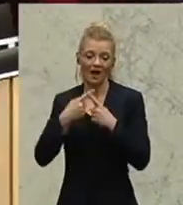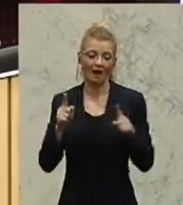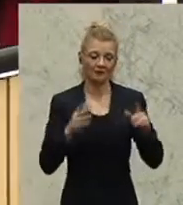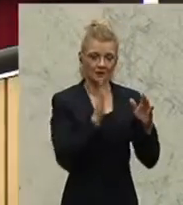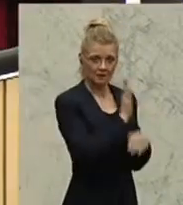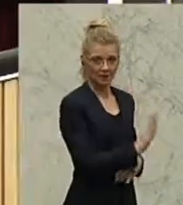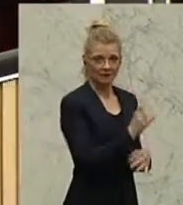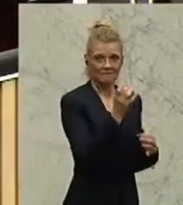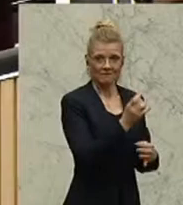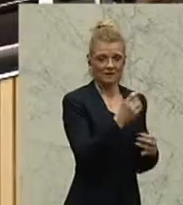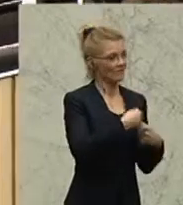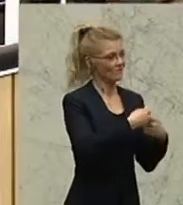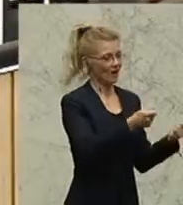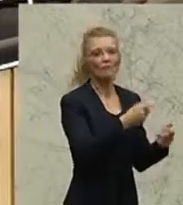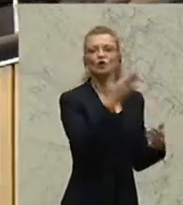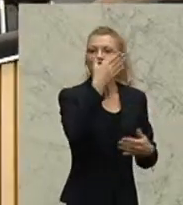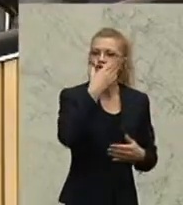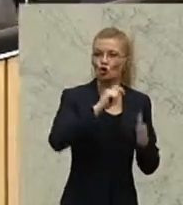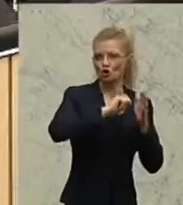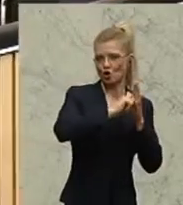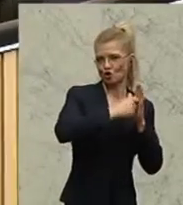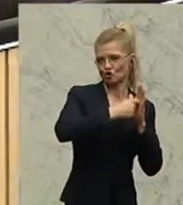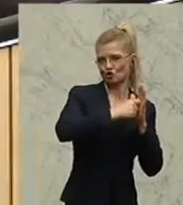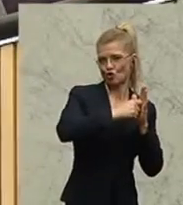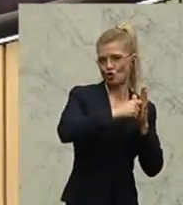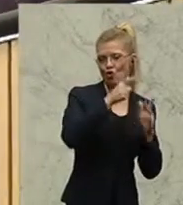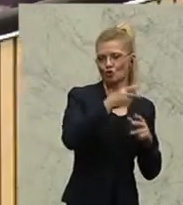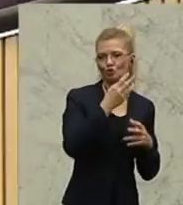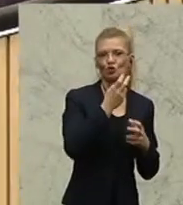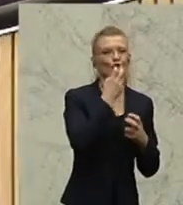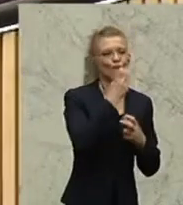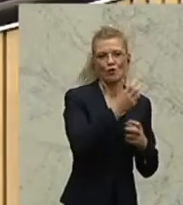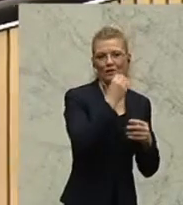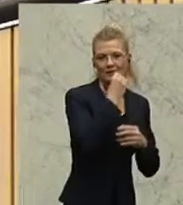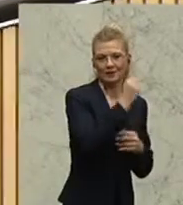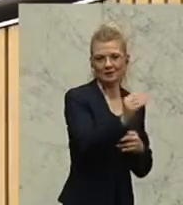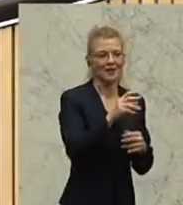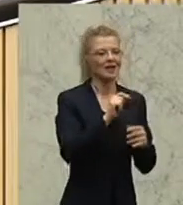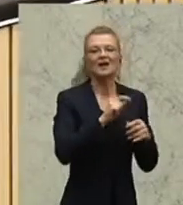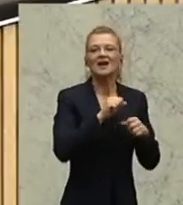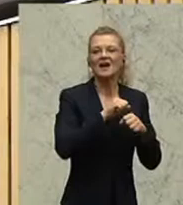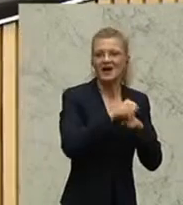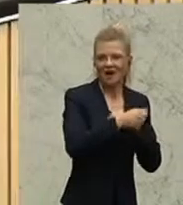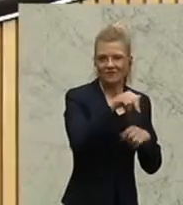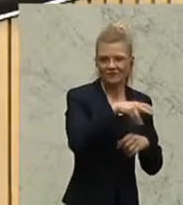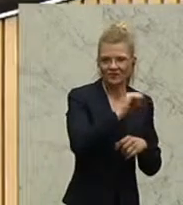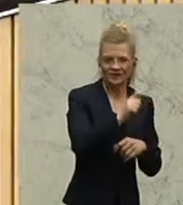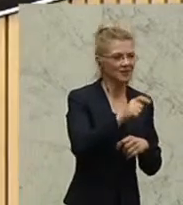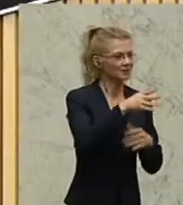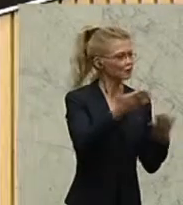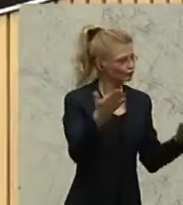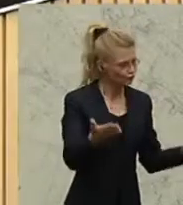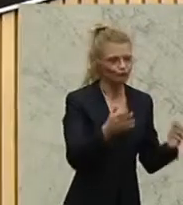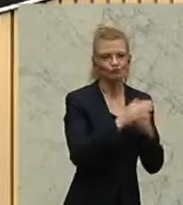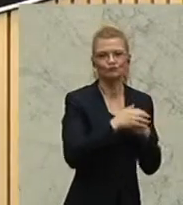Ein schönes Objekt, ein schönes Schloss am Wörthersee. Reifnitz im Besitz der Gemeinde, Seegrund im Besitz der Bundesfuhrste. Und